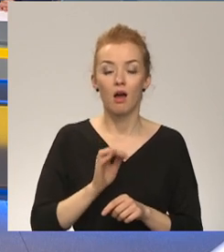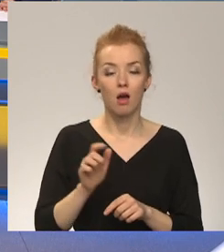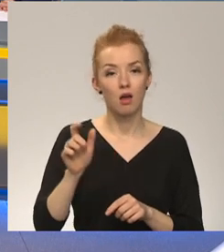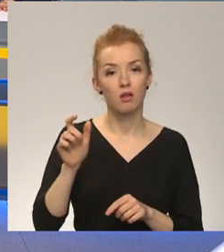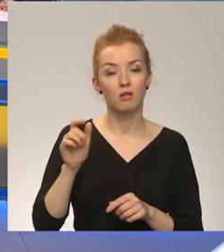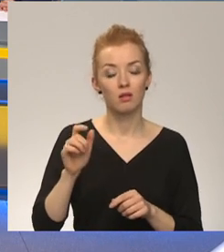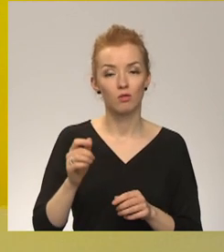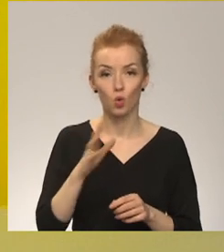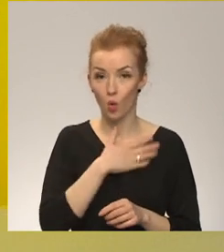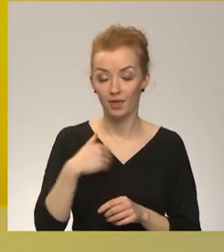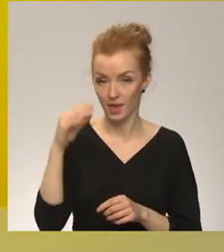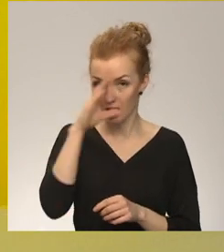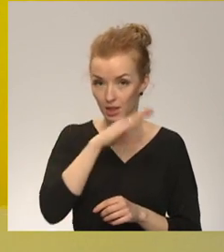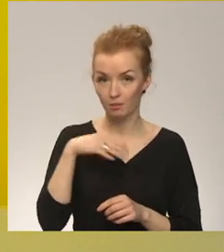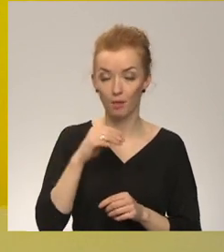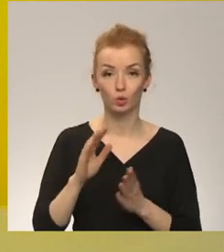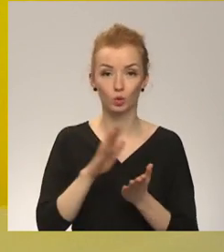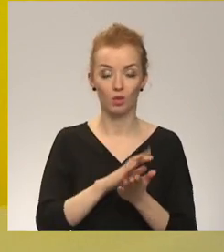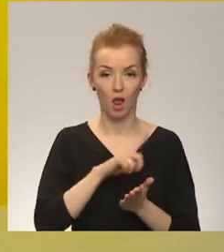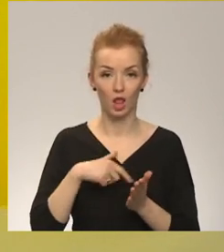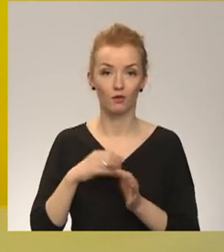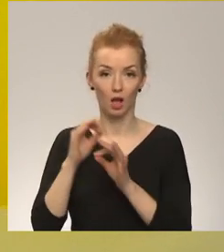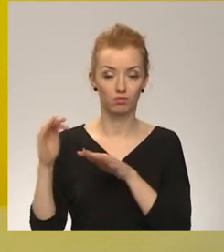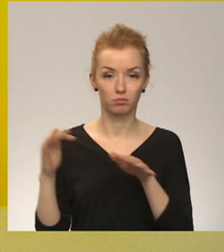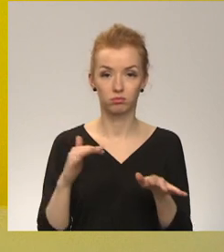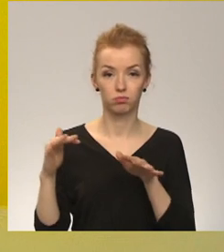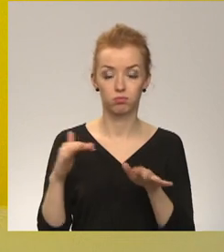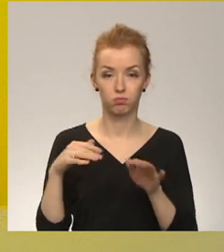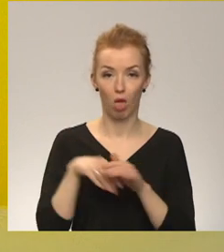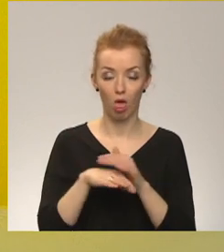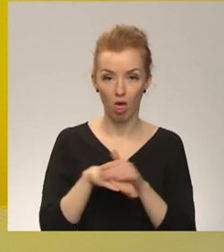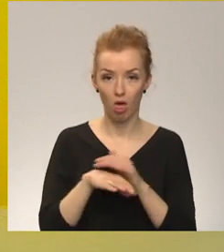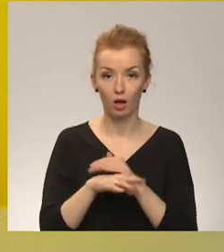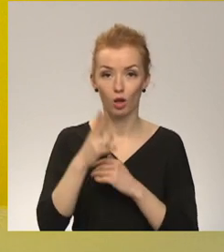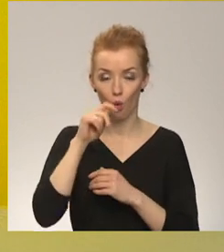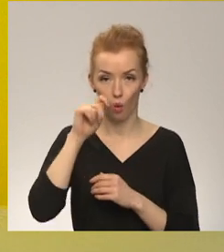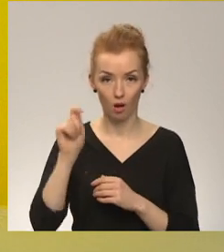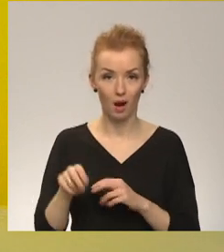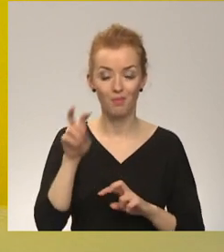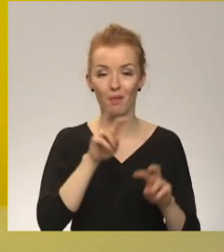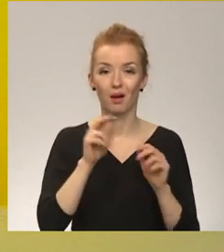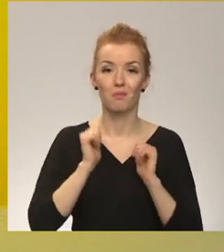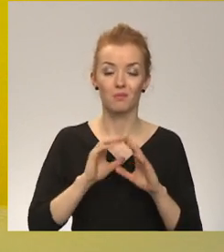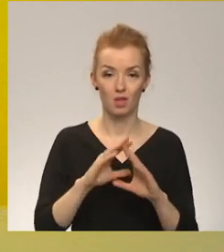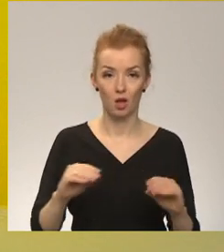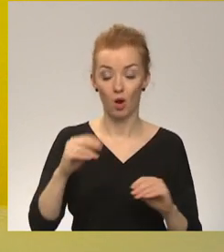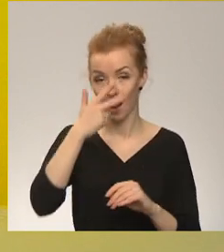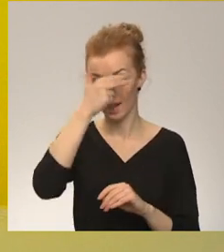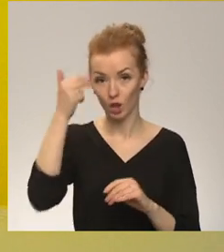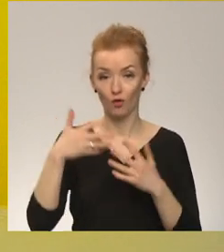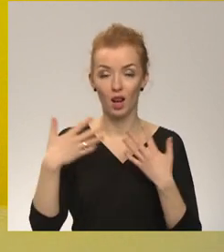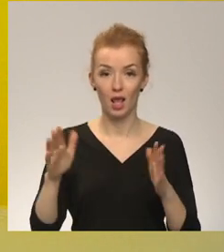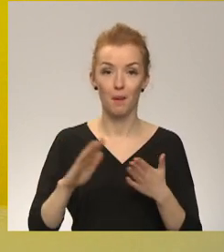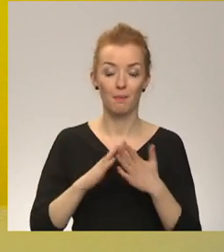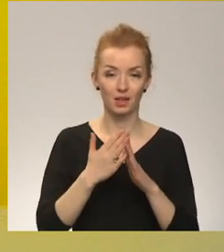Ļoti iespējams uz Latviju dosies beigļi no Ukrainas, meklējot patvaru un meklējot mieru. Lietuvas lielās pilsētas Viļņa, Kauņa,